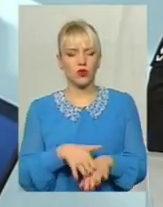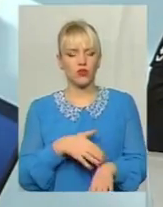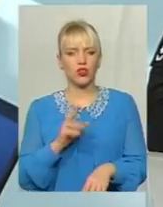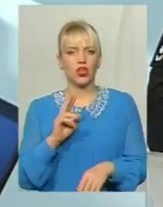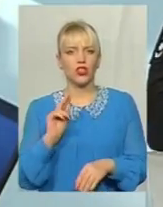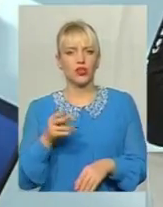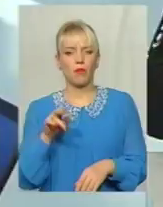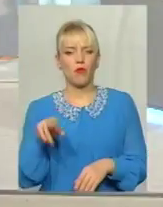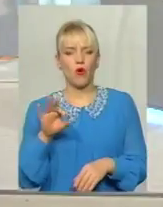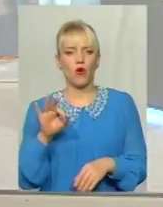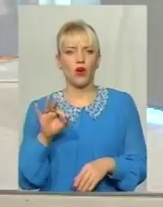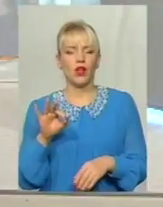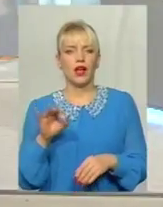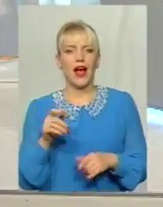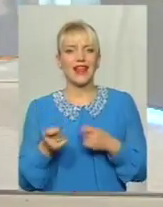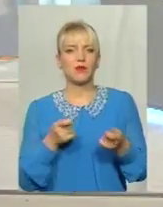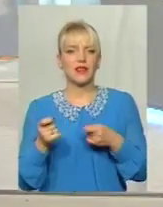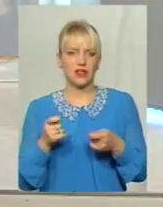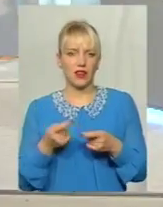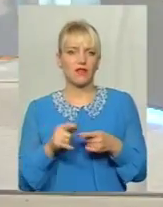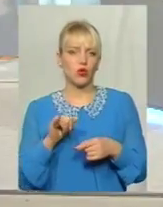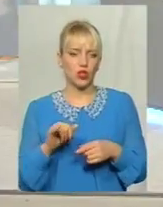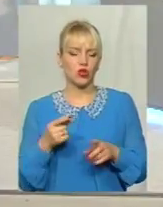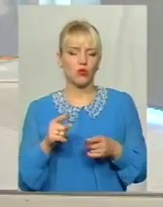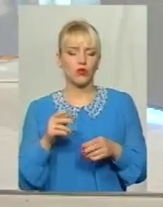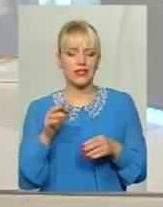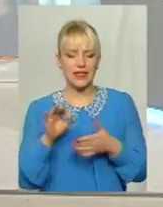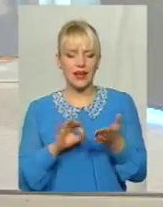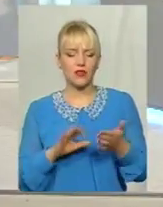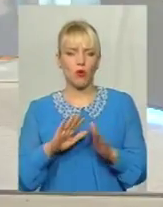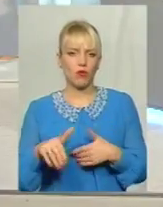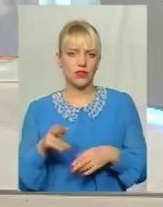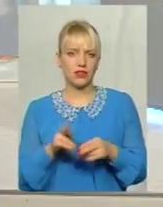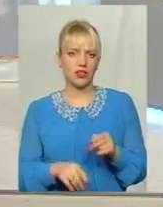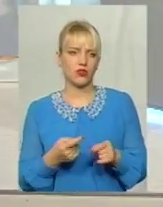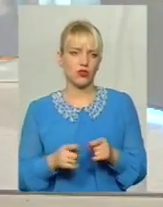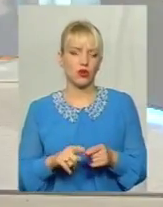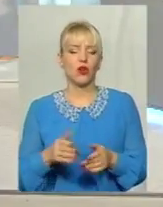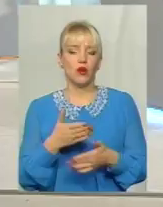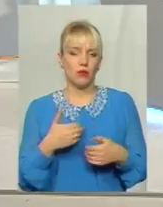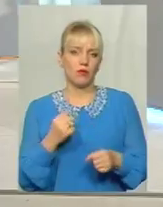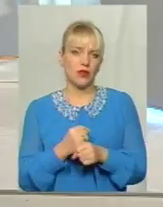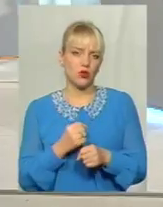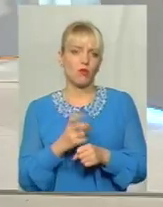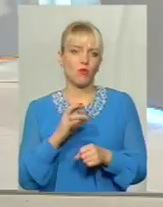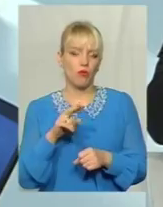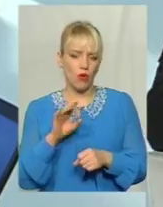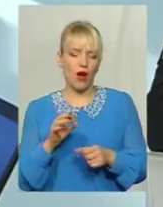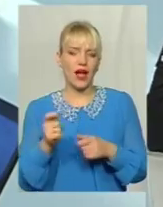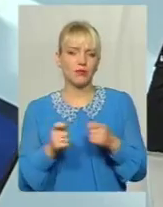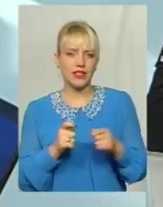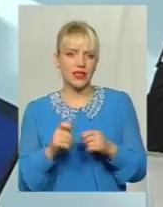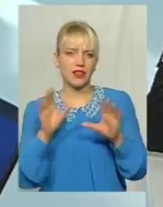адміністративному Тому, зразу після закінчення цього, ми вже працюємо по адміністративному законодавству